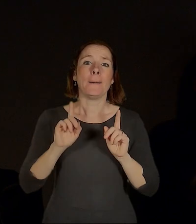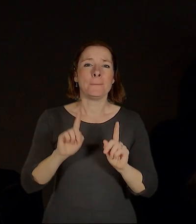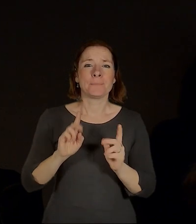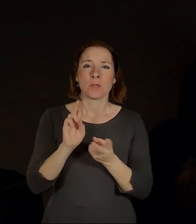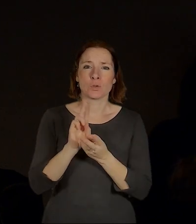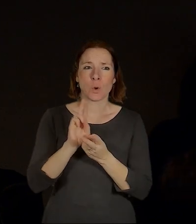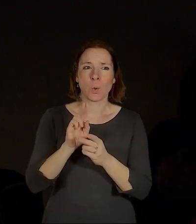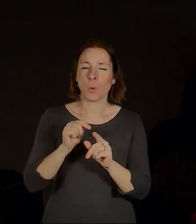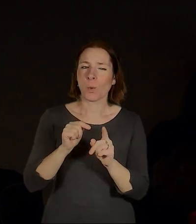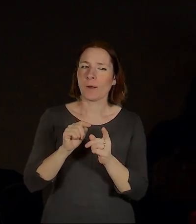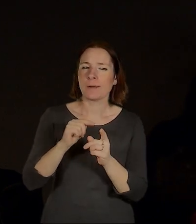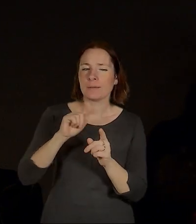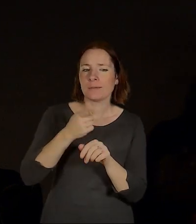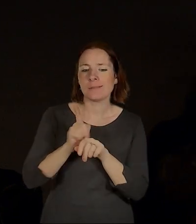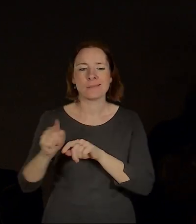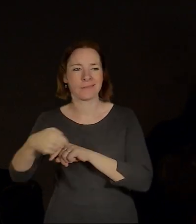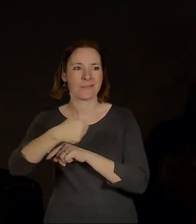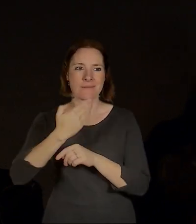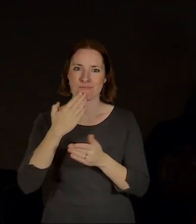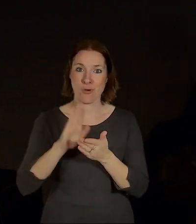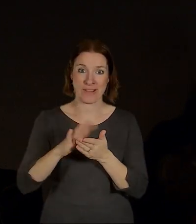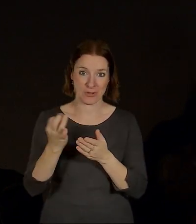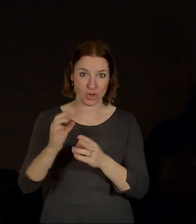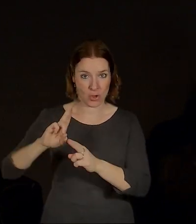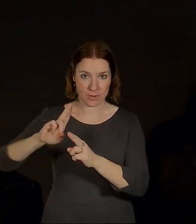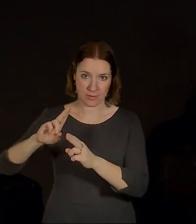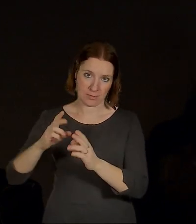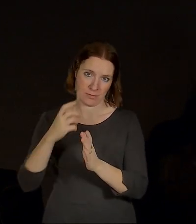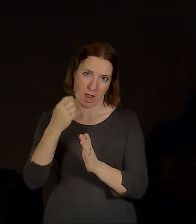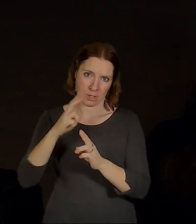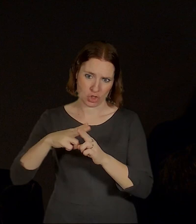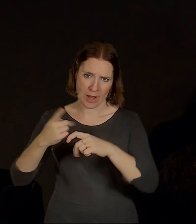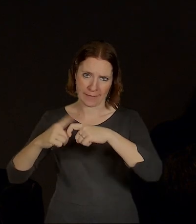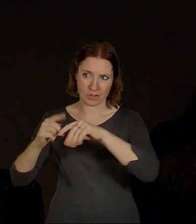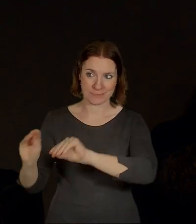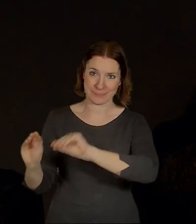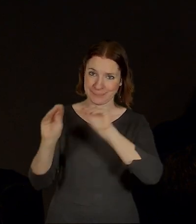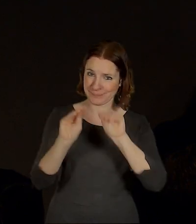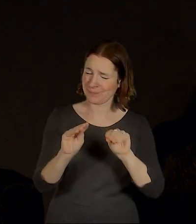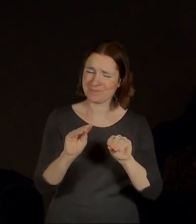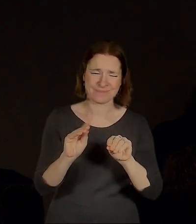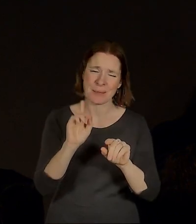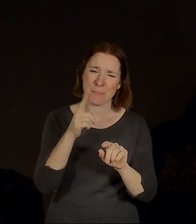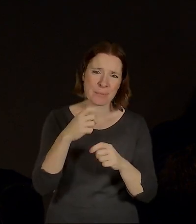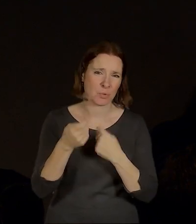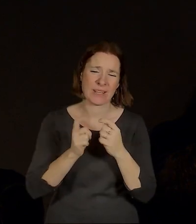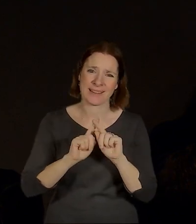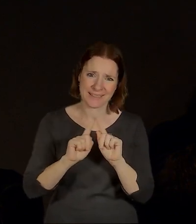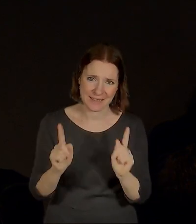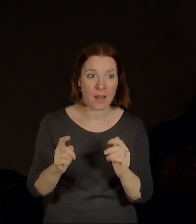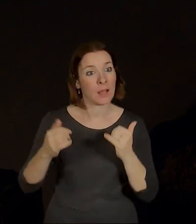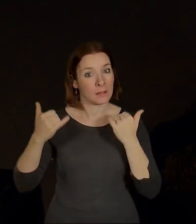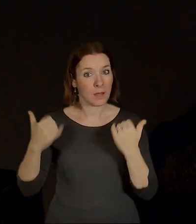obezlička toho přesunu nádraží je asi taková, že se tam nejdřív měl udělat, protože tam dneska parkujou